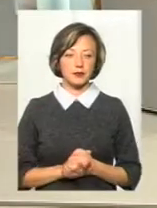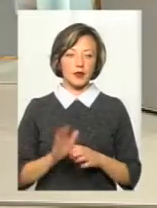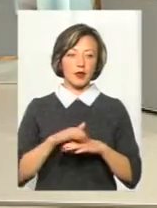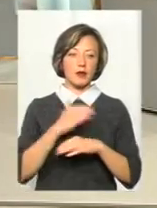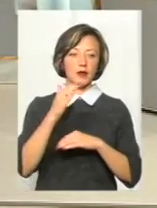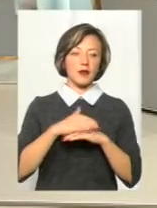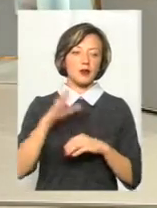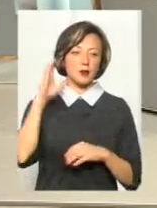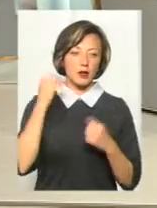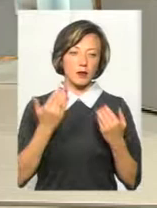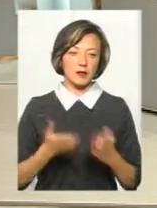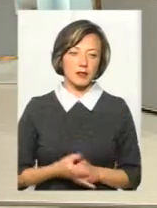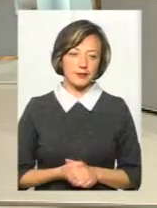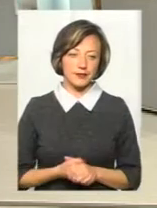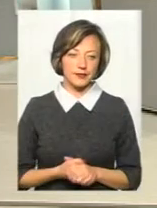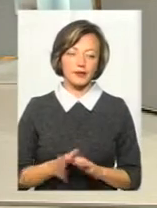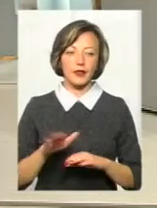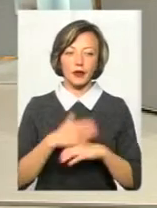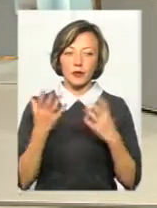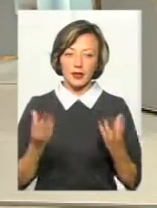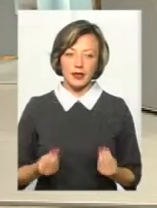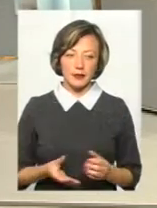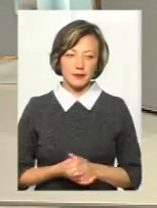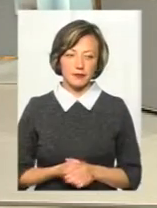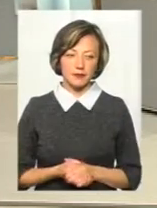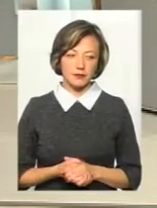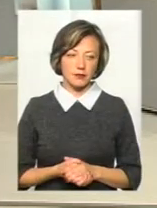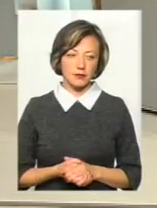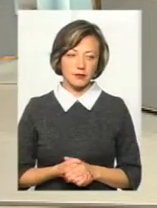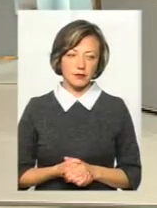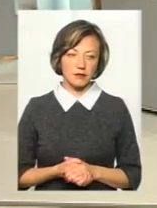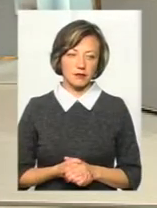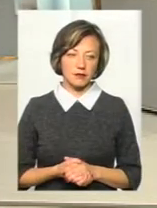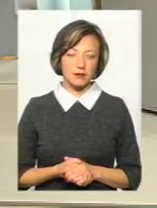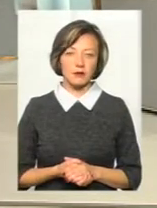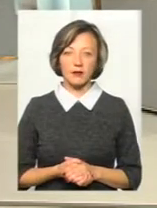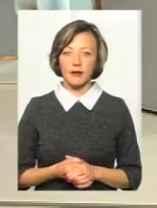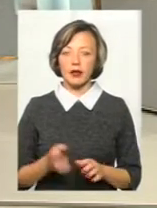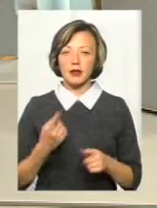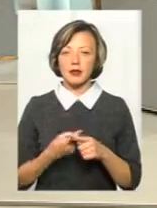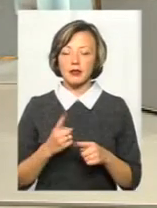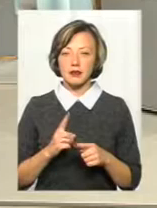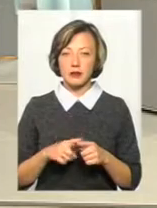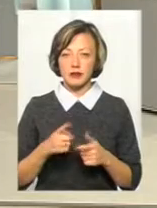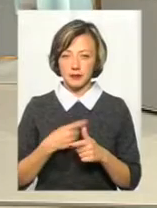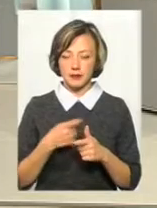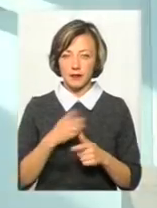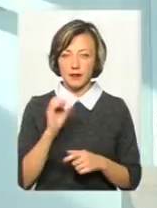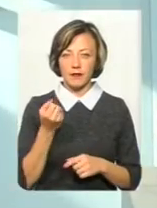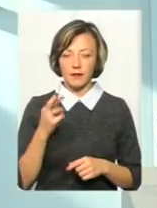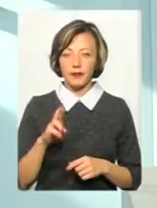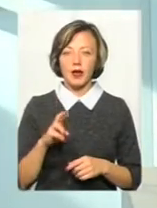Добрий вечір, слухаємо вас, в ефірі. Добрий день. Добрий день. Це Арчаківська Валентина. Я хочу